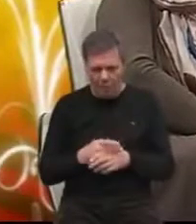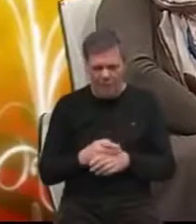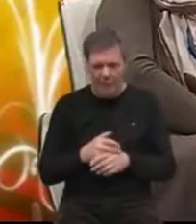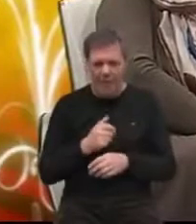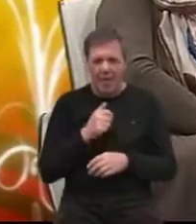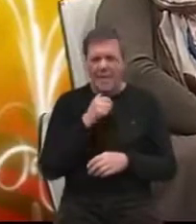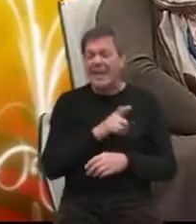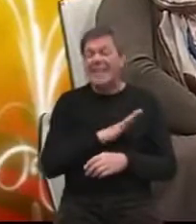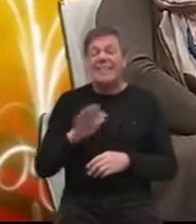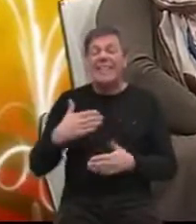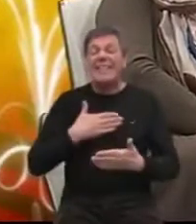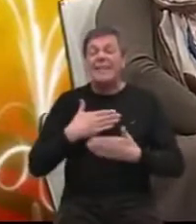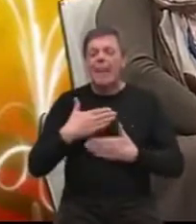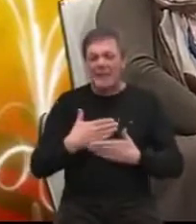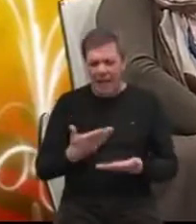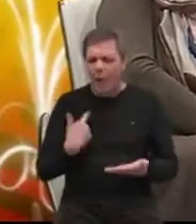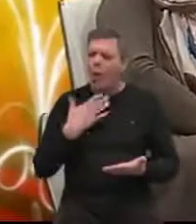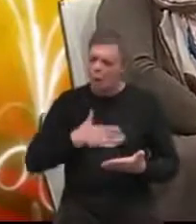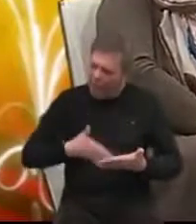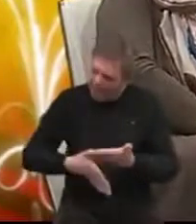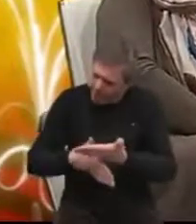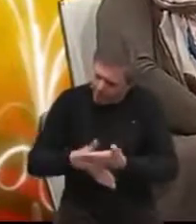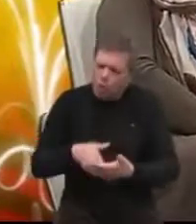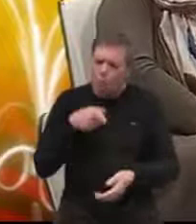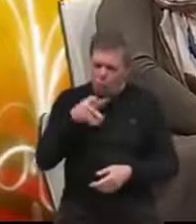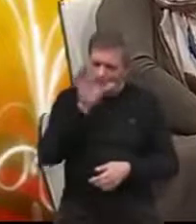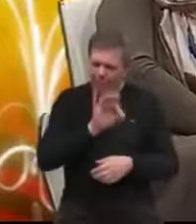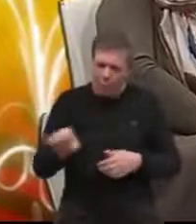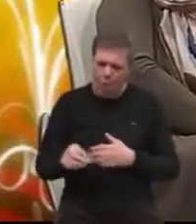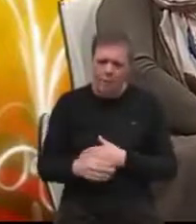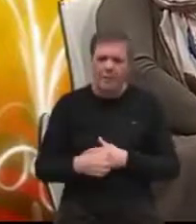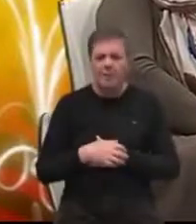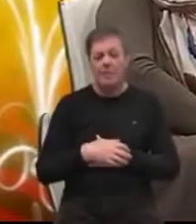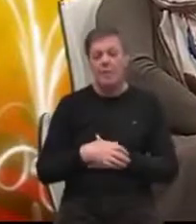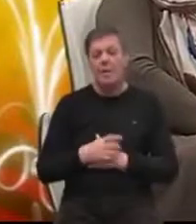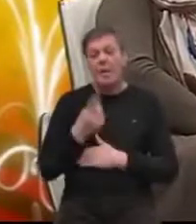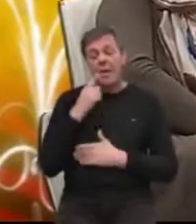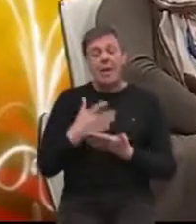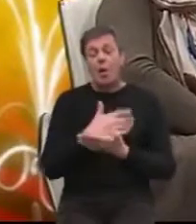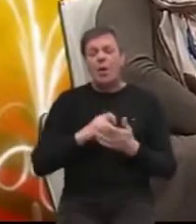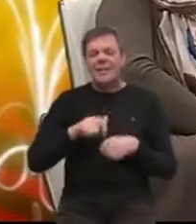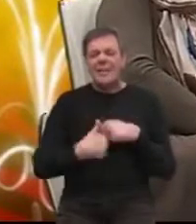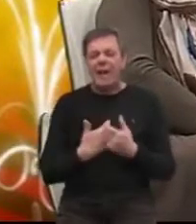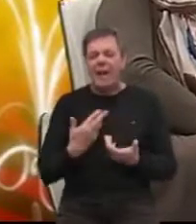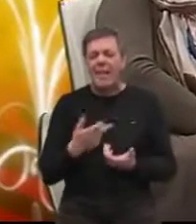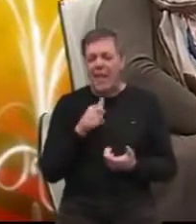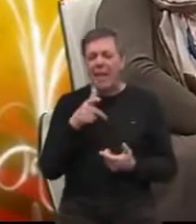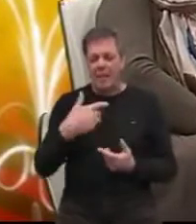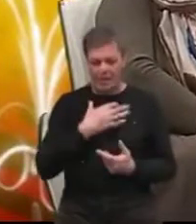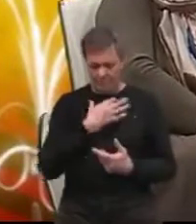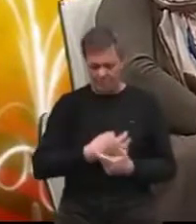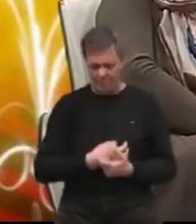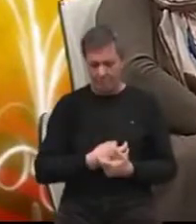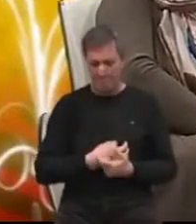i svih simpatizeri koji u principu žele podržati projekt. Ali vrlo korisna stvar je i ovaj